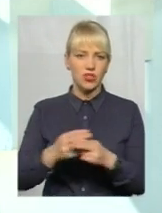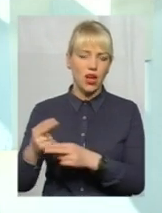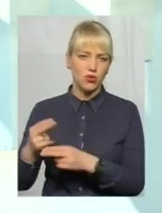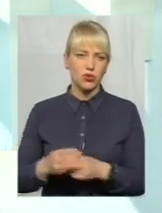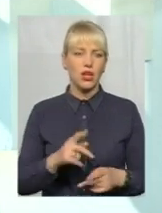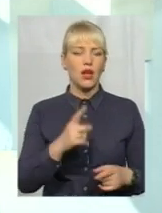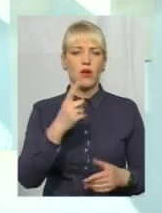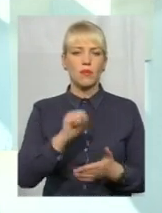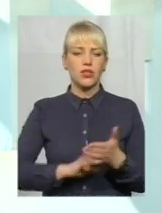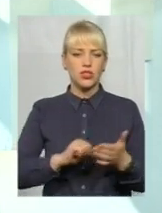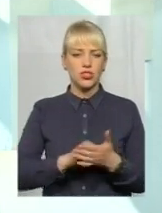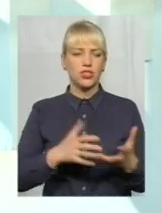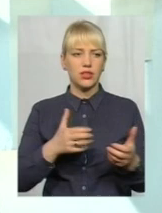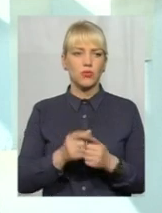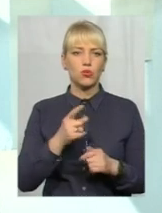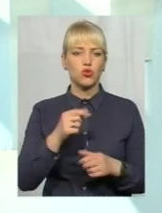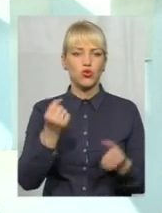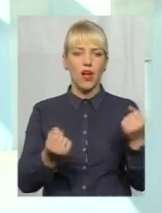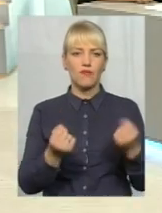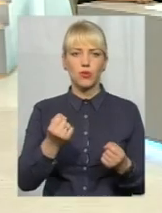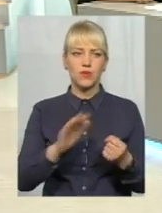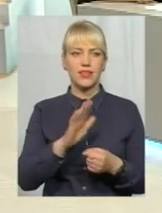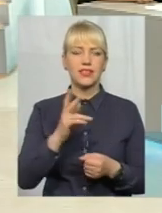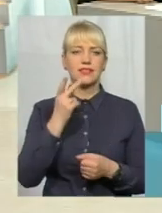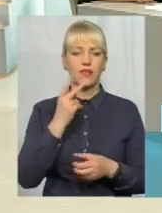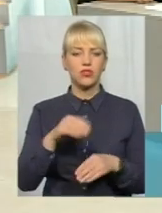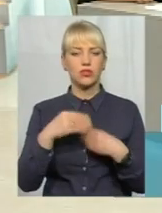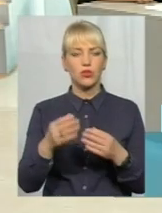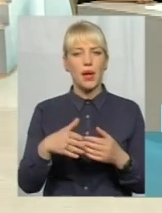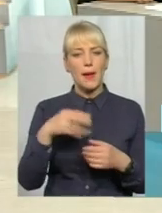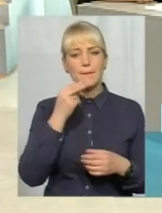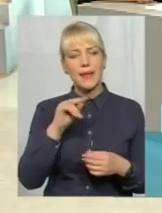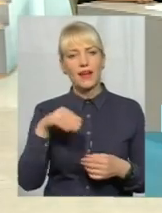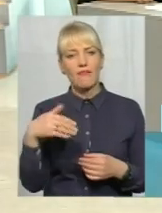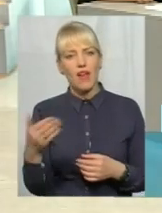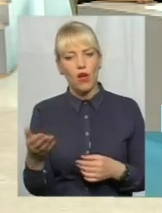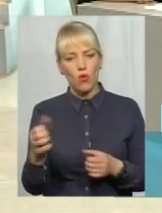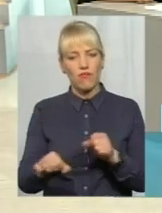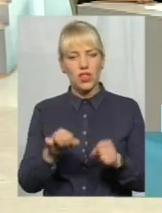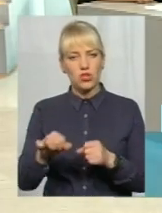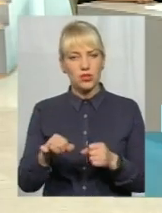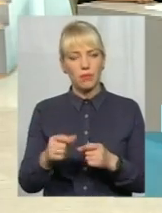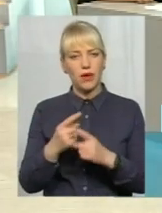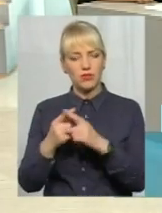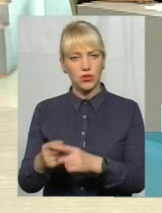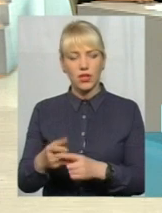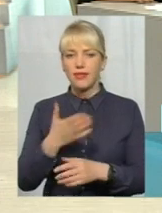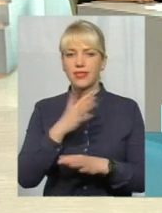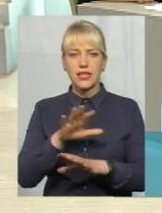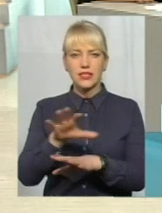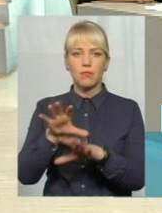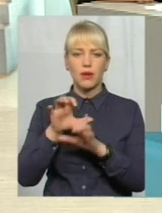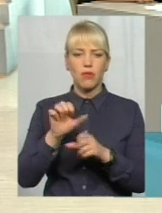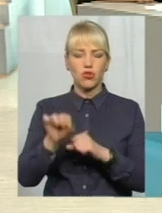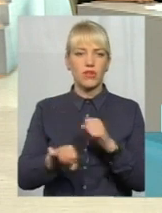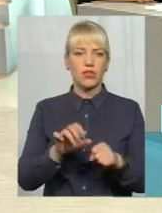що, по-перше, автомобілісти не завжди надають перевагу велосипеду там, де вони мали би це робити за правилами дорожнього руху. Вони не сприймають велосипедиста